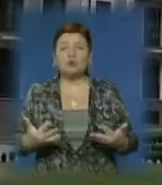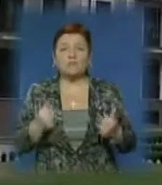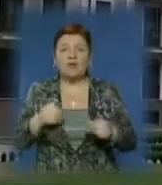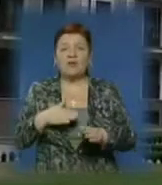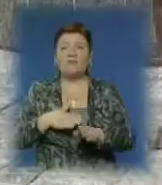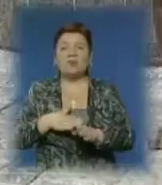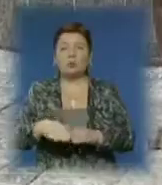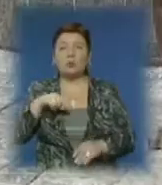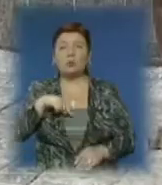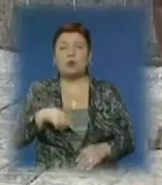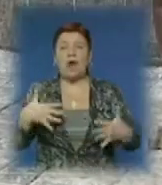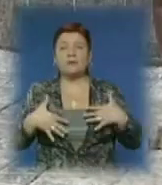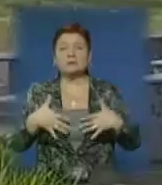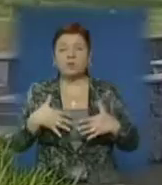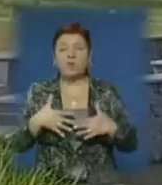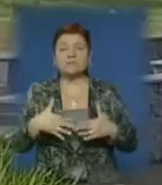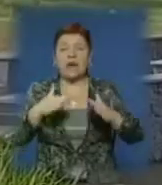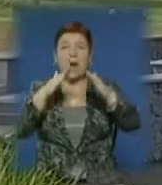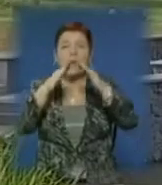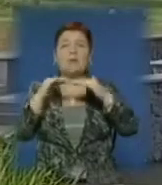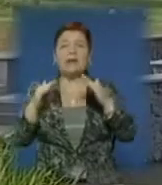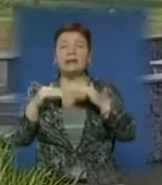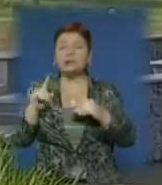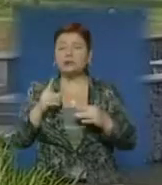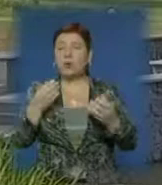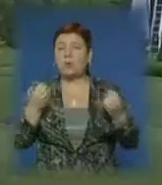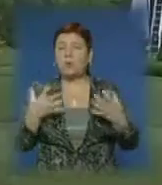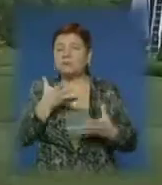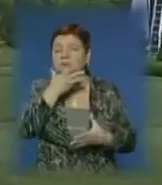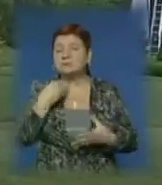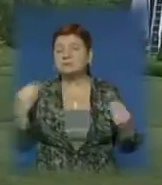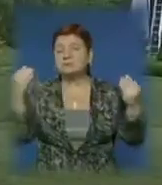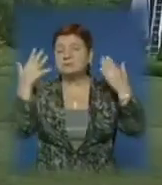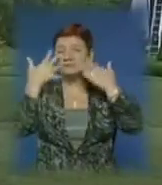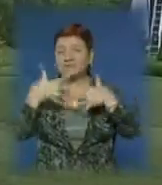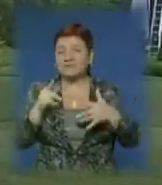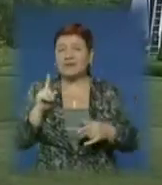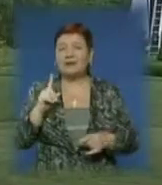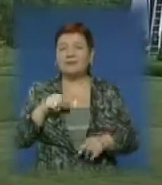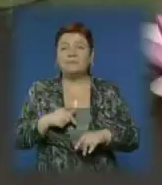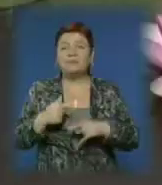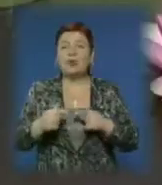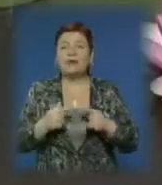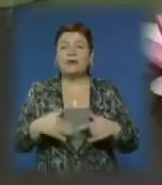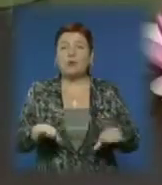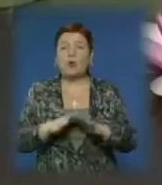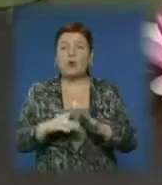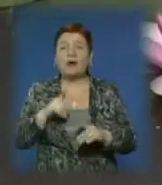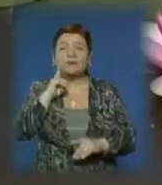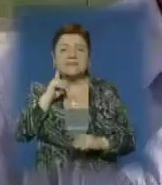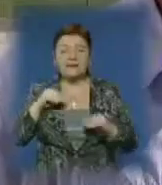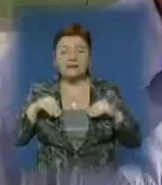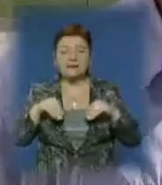виконаний у дусі австро-угорських палаців, що просто зачаровує вишуканістю. Творчий підхід відчувається і до ландшафтної дизайну